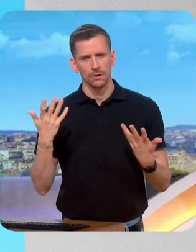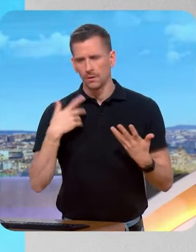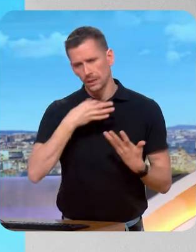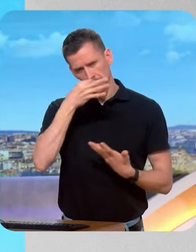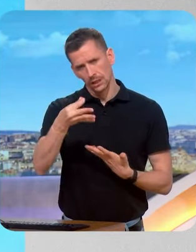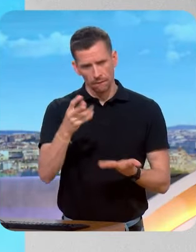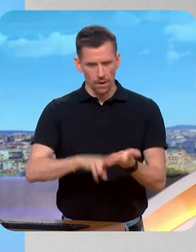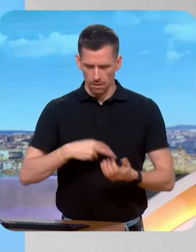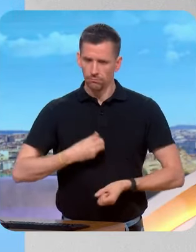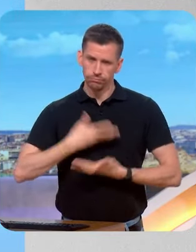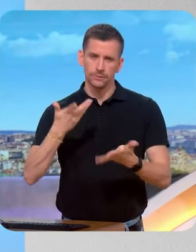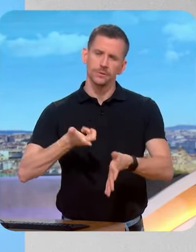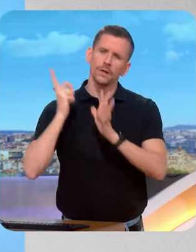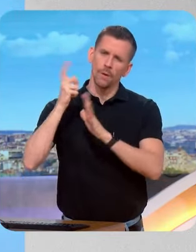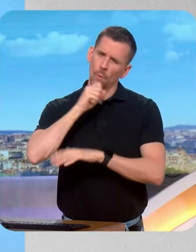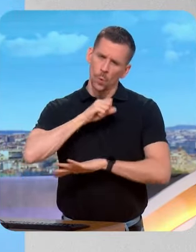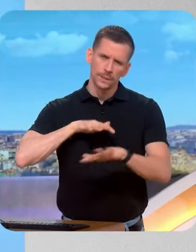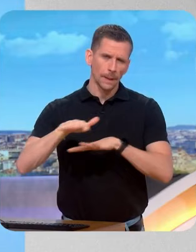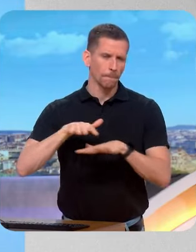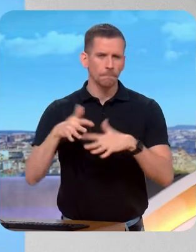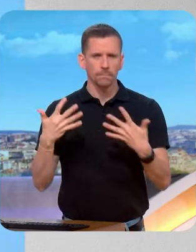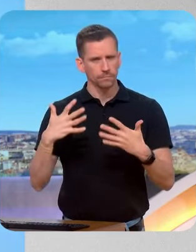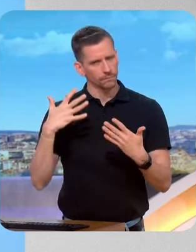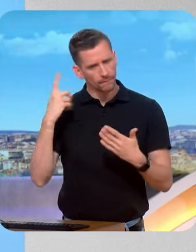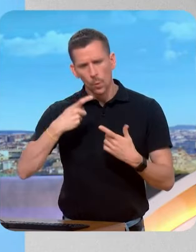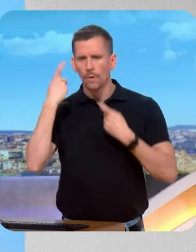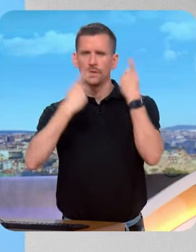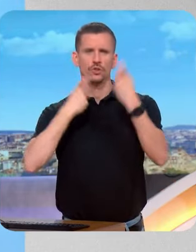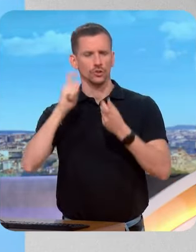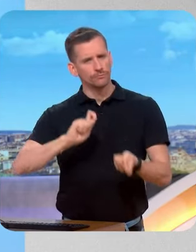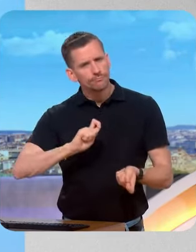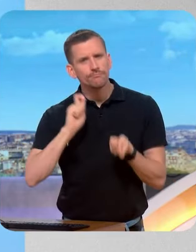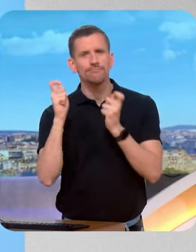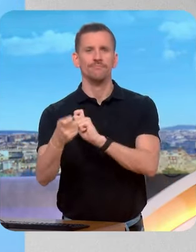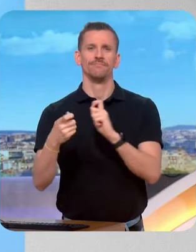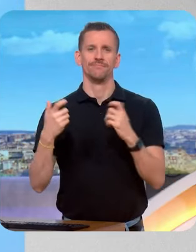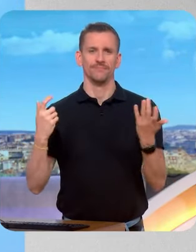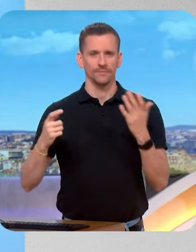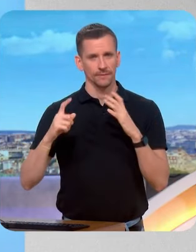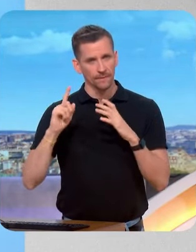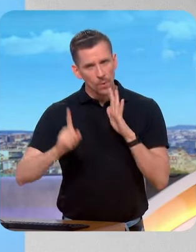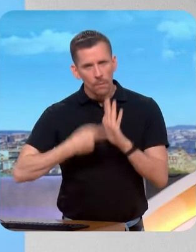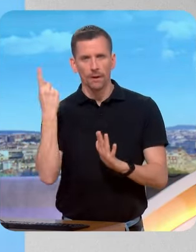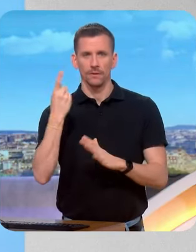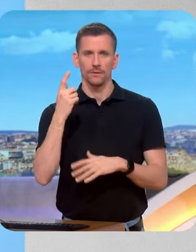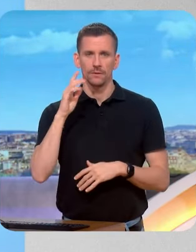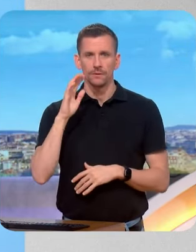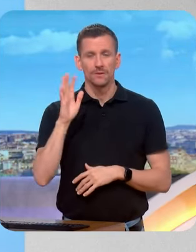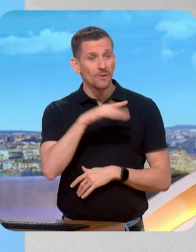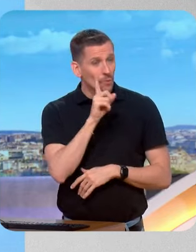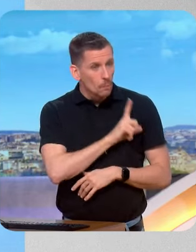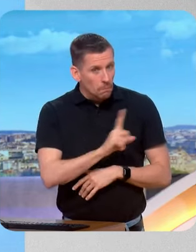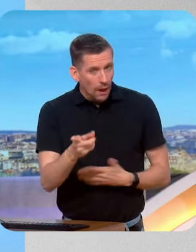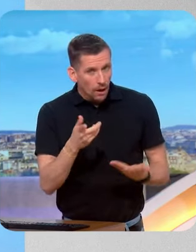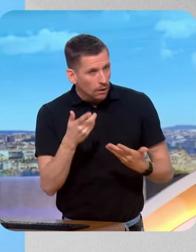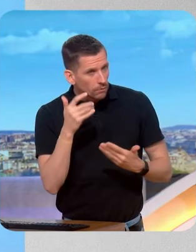Le parti a fait appel après la relaxe. Est-ce que le cauchemar dont a parlé François Bayrou recommence du fait qu'il va y avoir donc une nouvelle